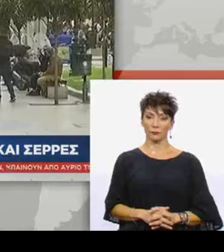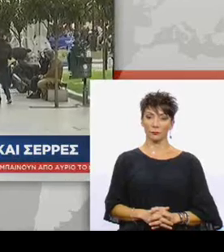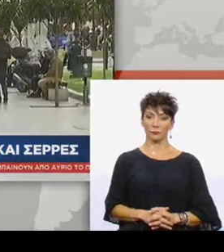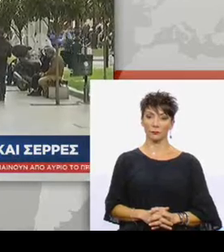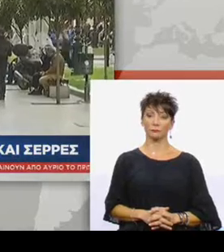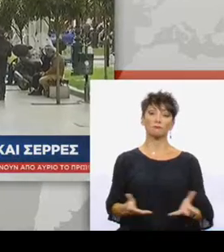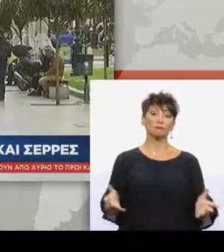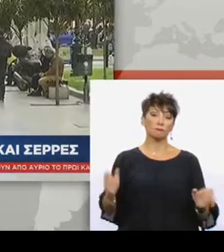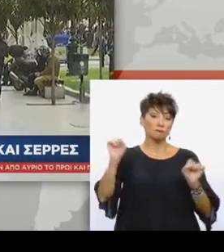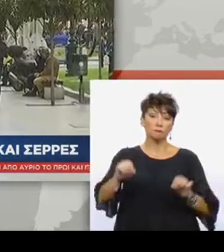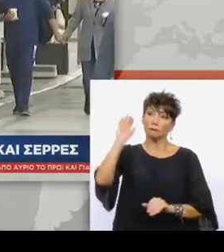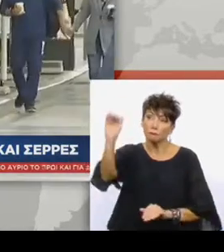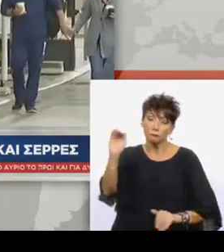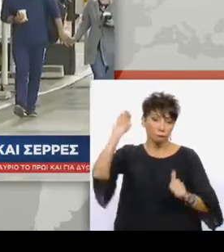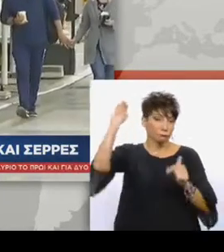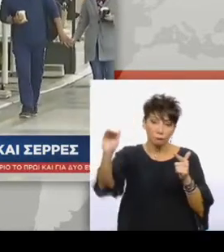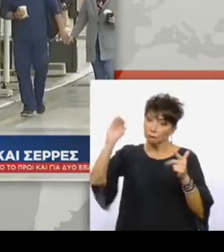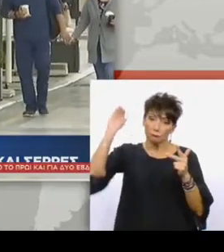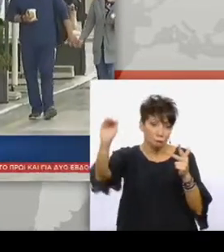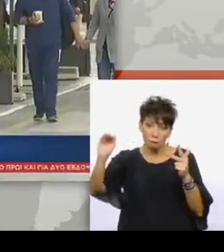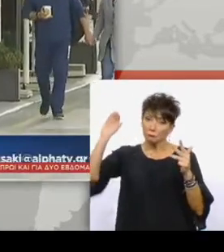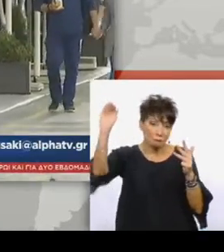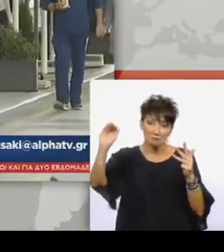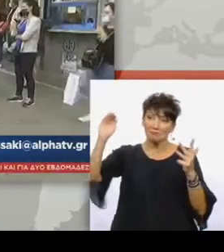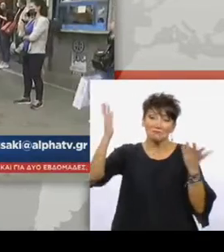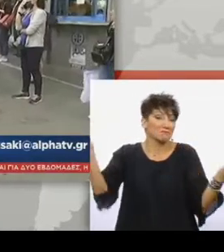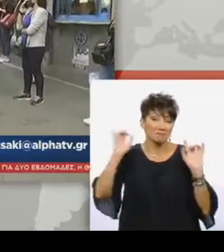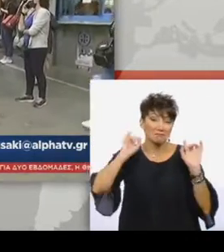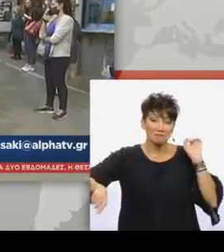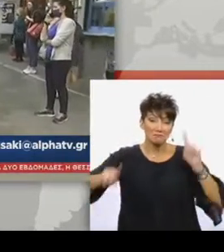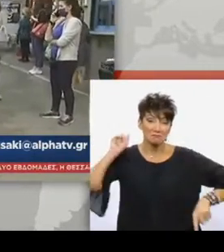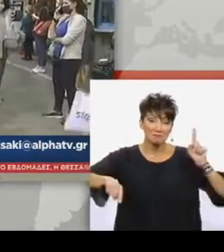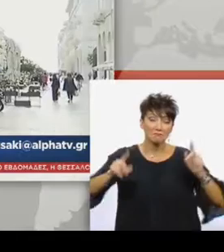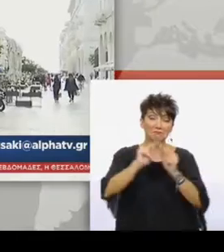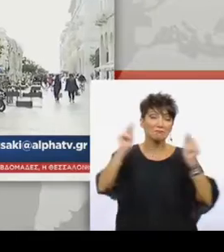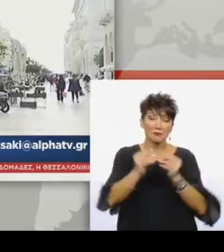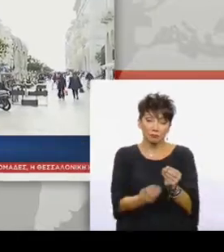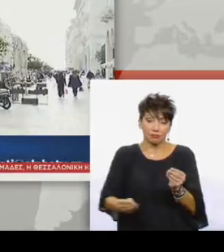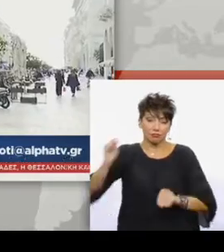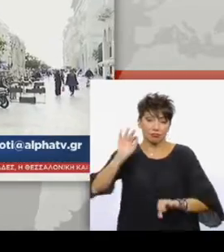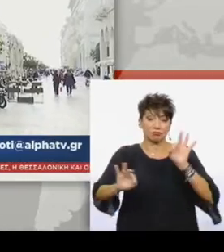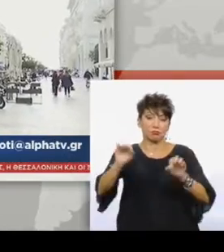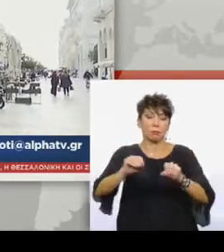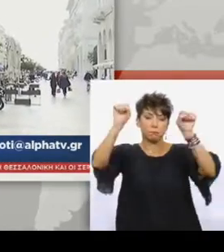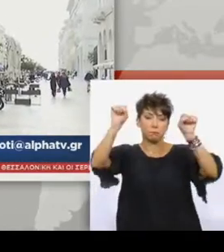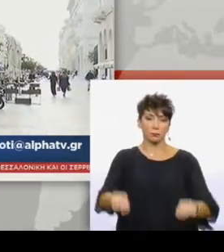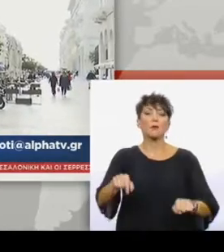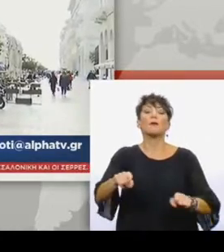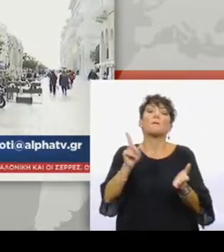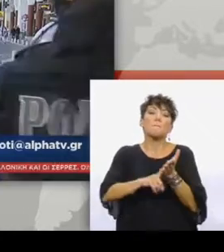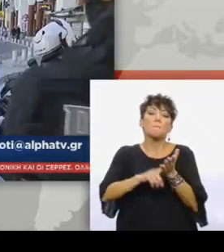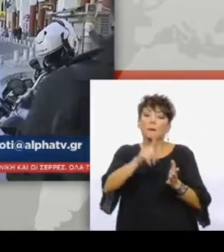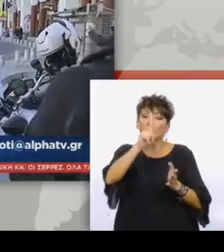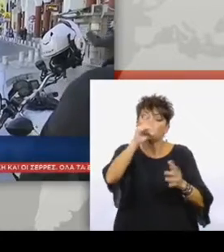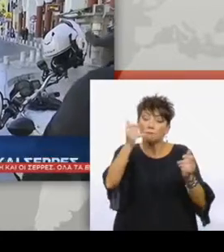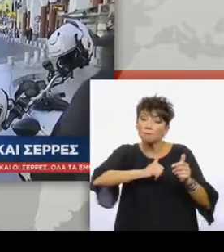Παρά τις προειδοποιήσεις, Τεσσαλονίκη και ΣΕΡΕΣ δεν κατάφεραν να αποφύγουν το ολικό lockdown. Πρέπει να υποστούμε κάποιες συνέπειες για να είμαστε όλοι